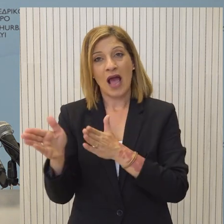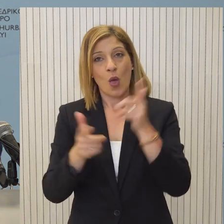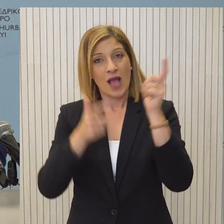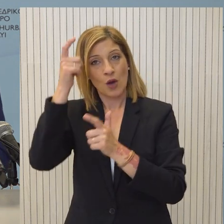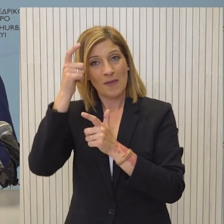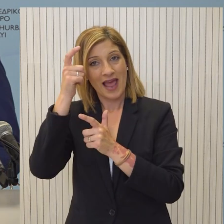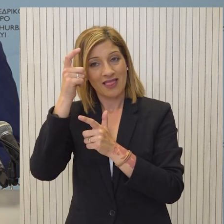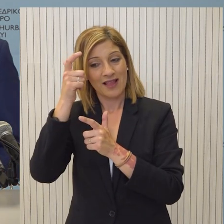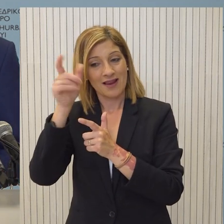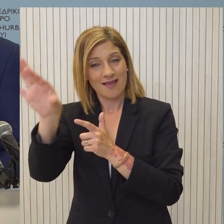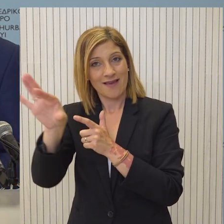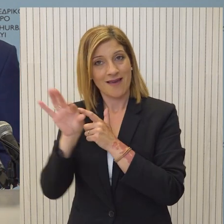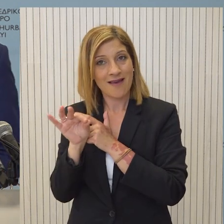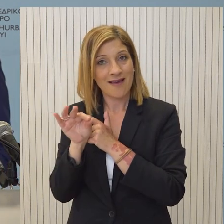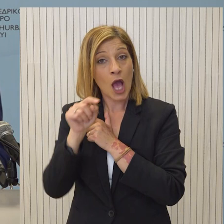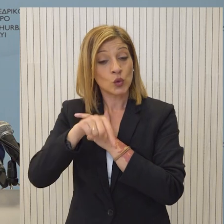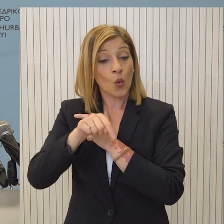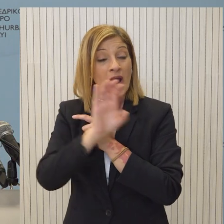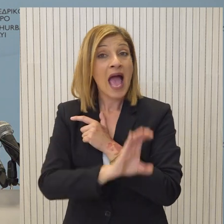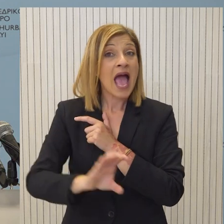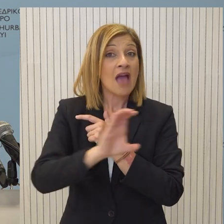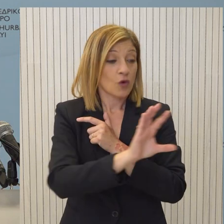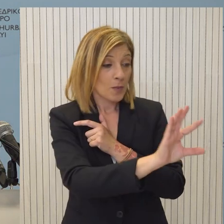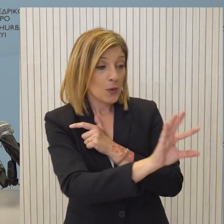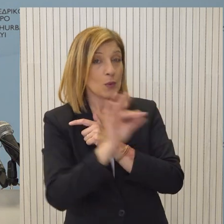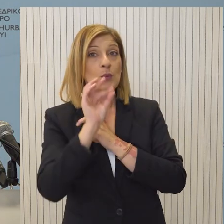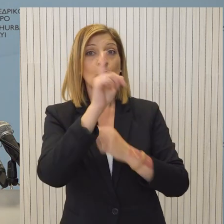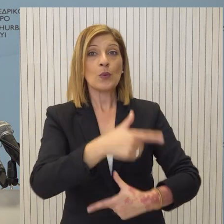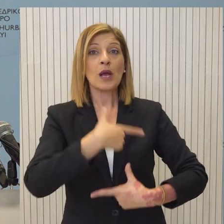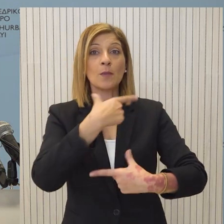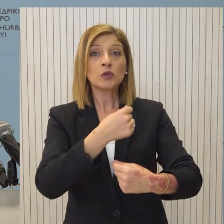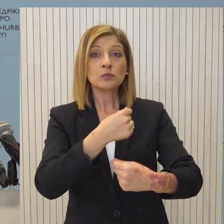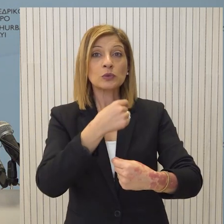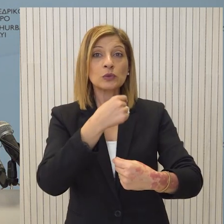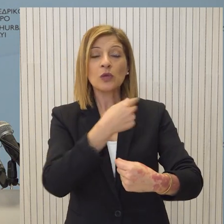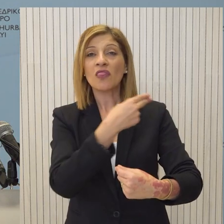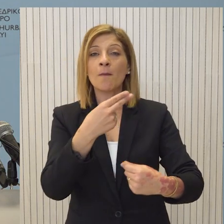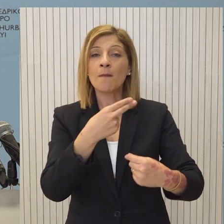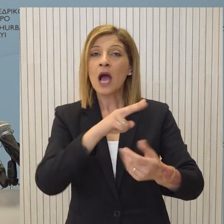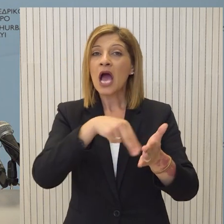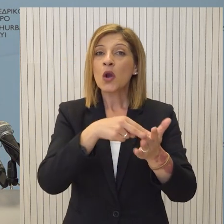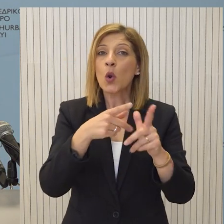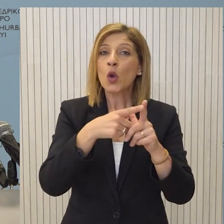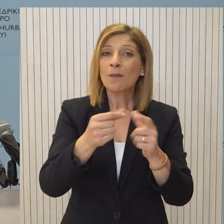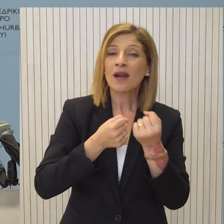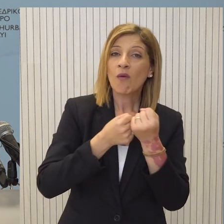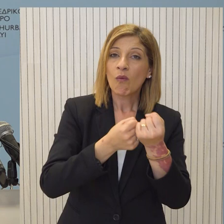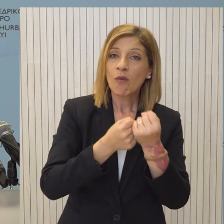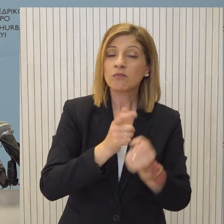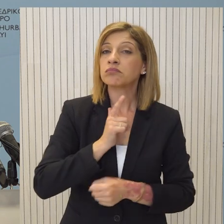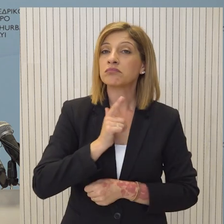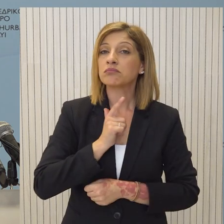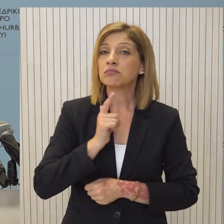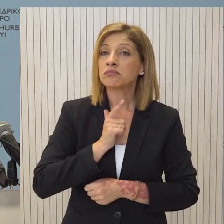είναι κάτι το οποίο είχαμε συζητήσει και στο παρελθόν ότι αυτό το οποίο έμπαινε ως πρώτο βήμα, ως πρώτο βασικό βήμα ήταν ο διορισμός απεσταλμένος από πλευράς του Γενικού